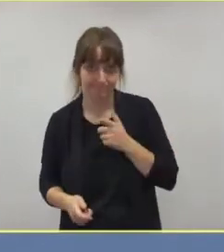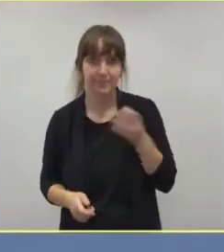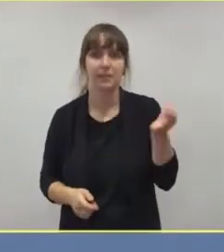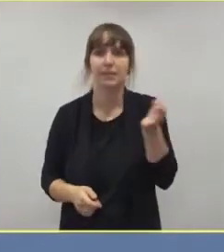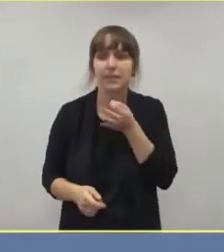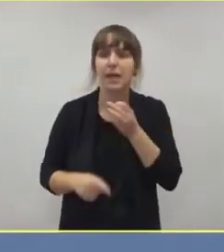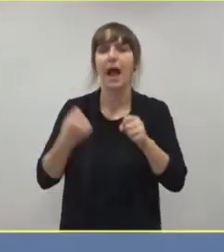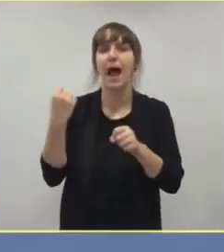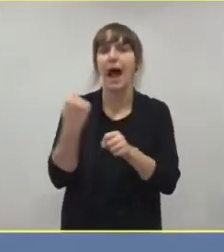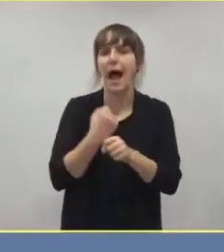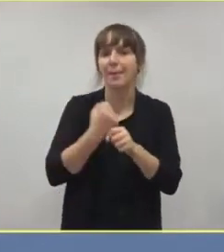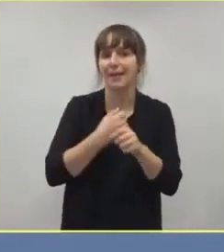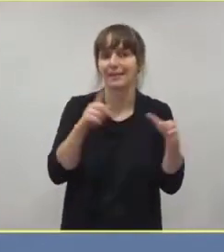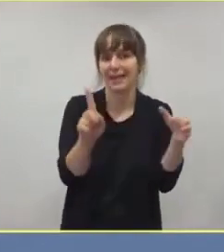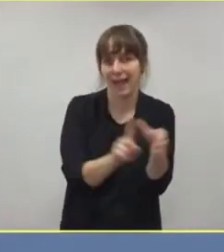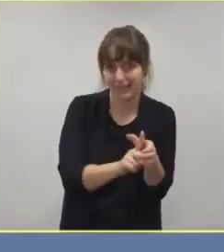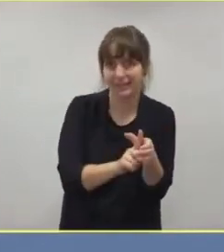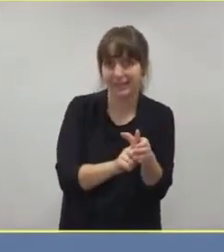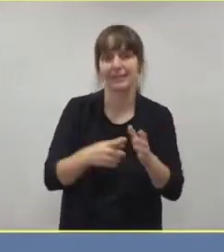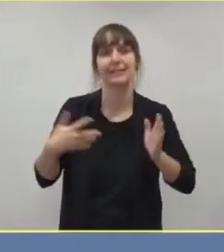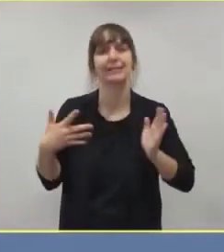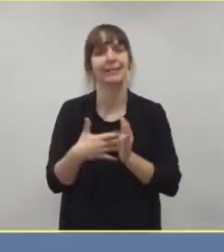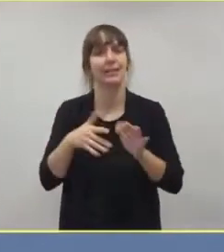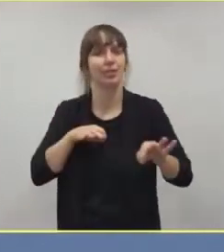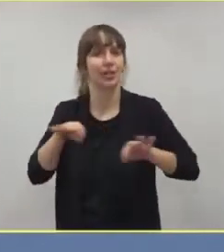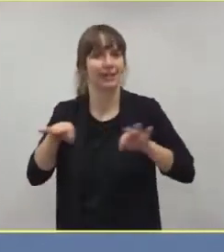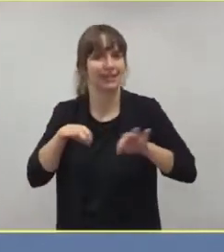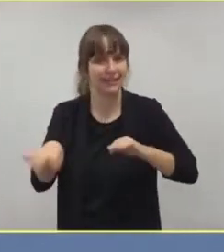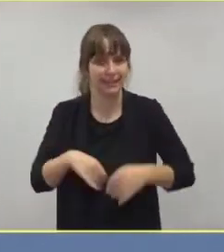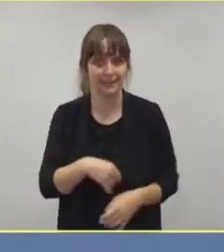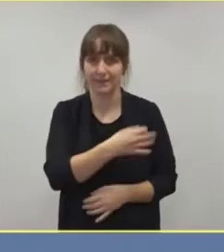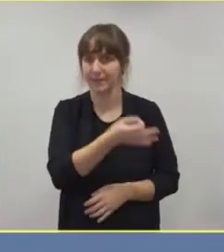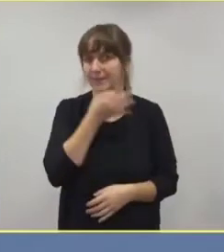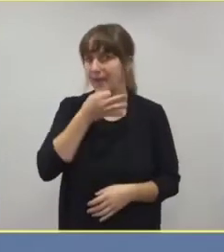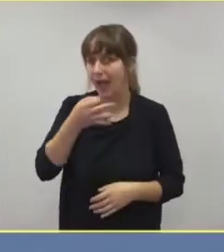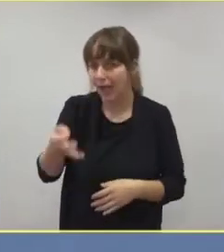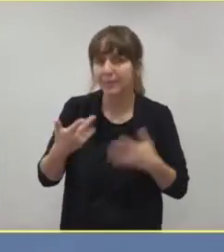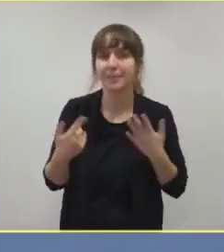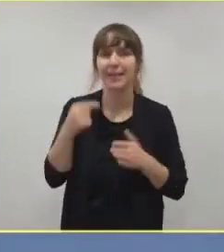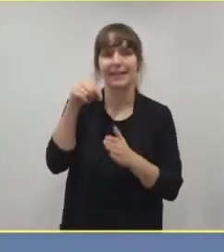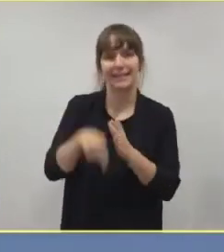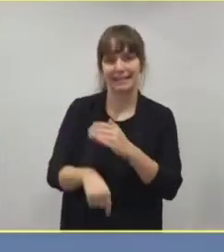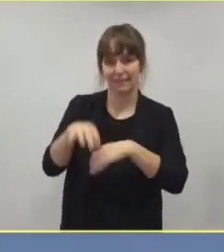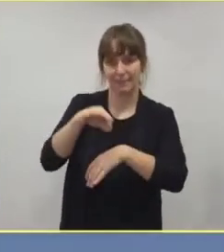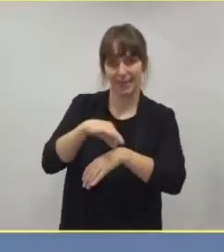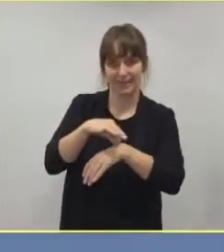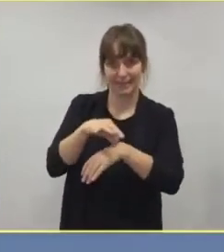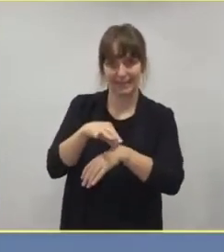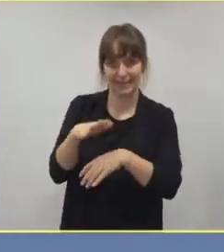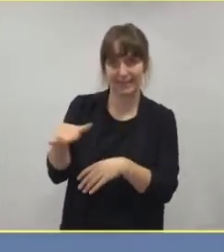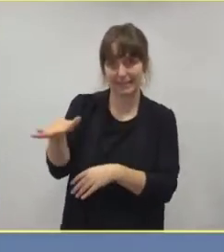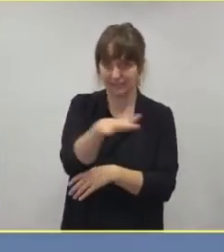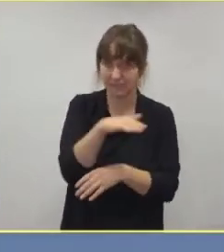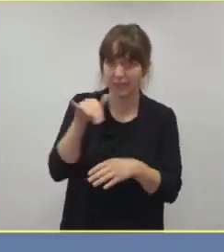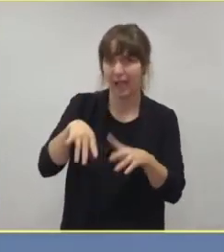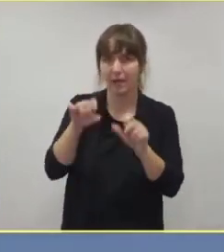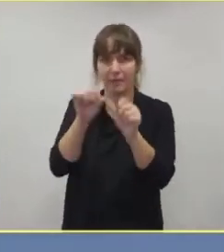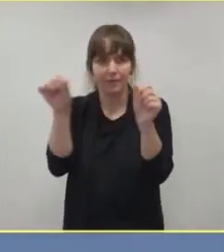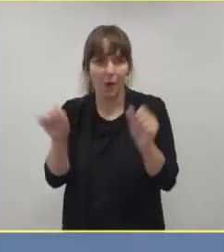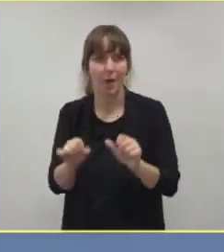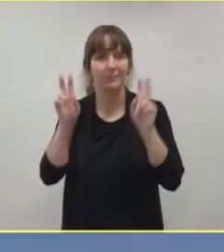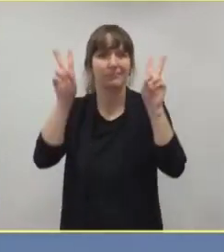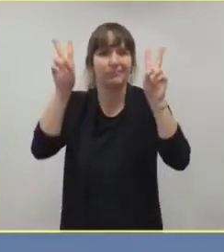Teststrategien. Die Frage heißt oder ist, ist für die Intensivmedizin eine Form der Arbeitsquarantäne, schreibt er in